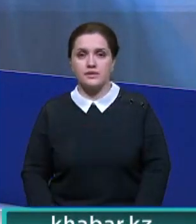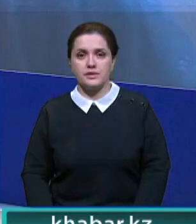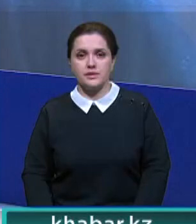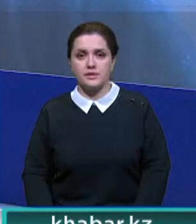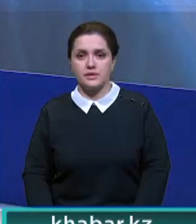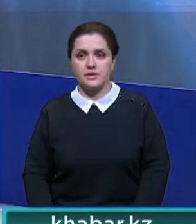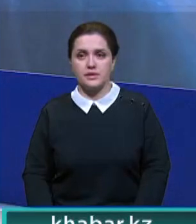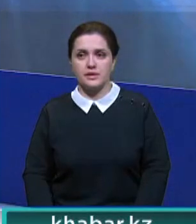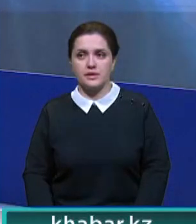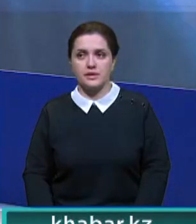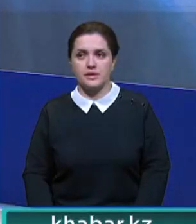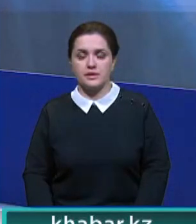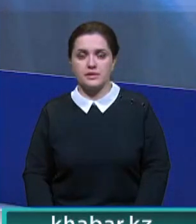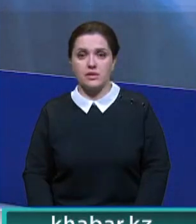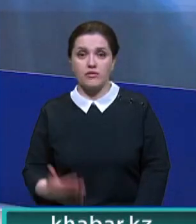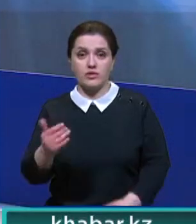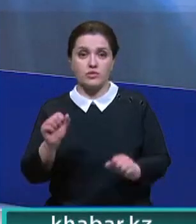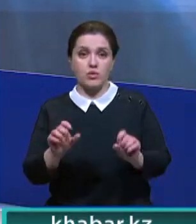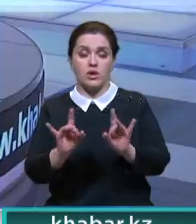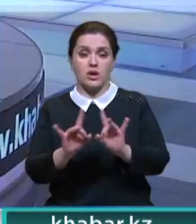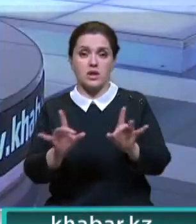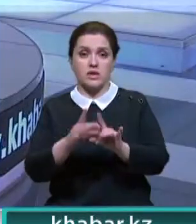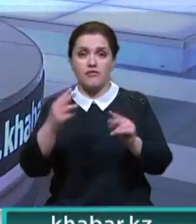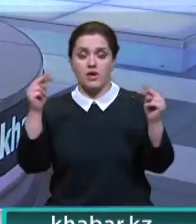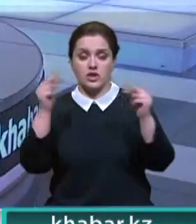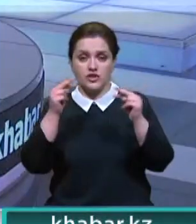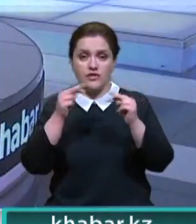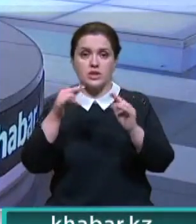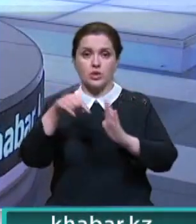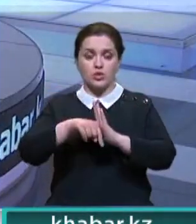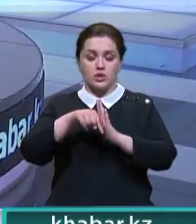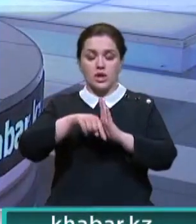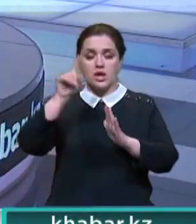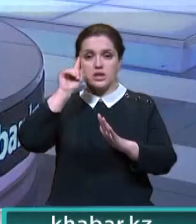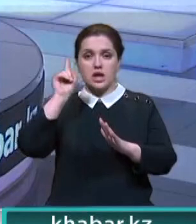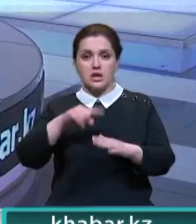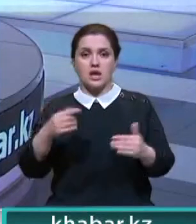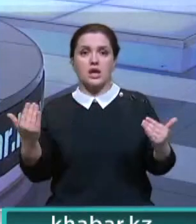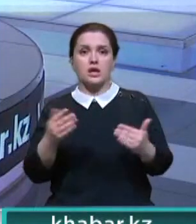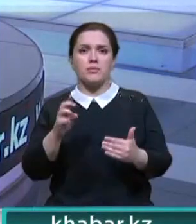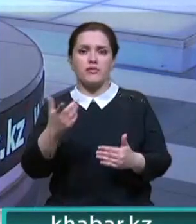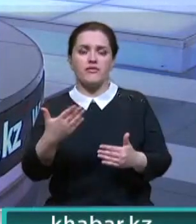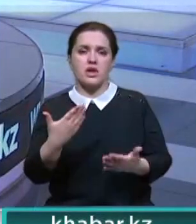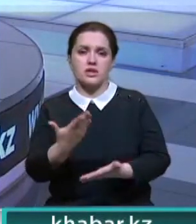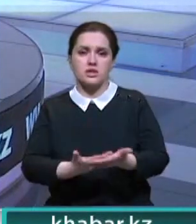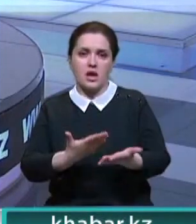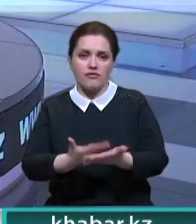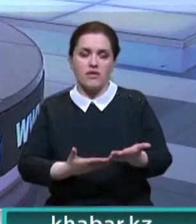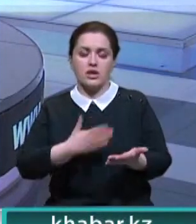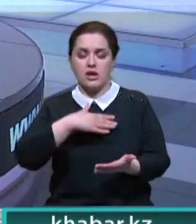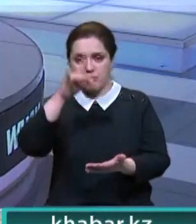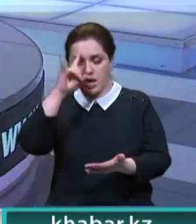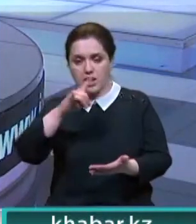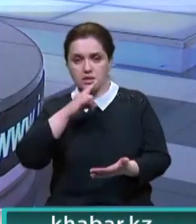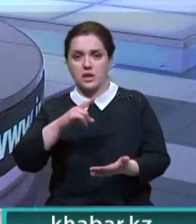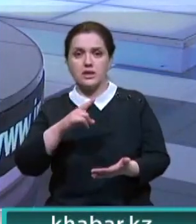извините, вот вы сейчас наглядно можете рассказать, вы очевидец, и изнутри это знаете. Вот какие бы вы советы дали нам, Казахстану,